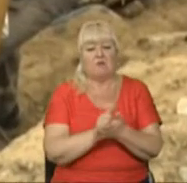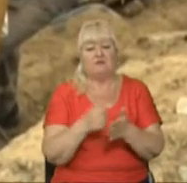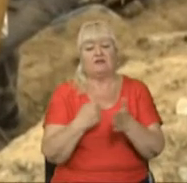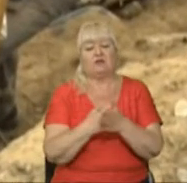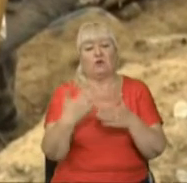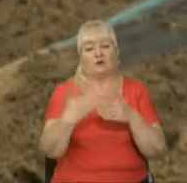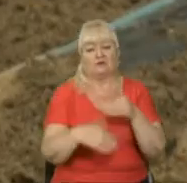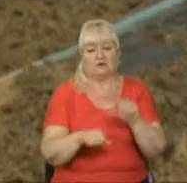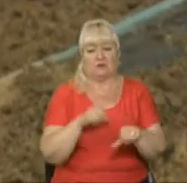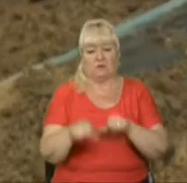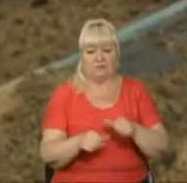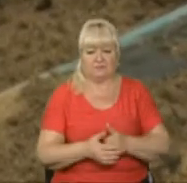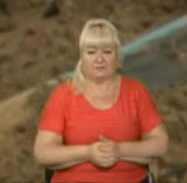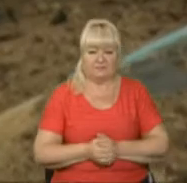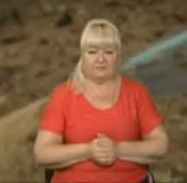до кінця року.